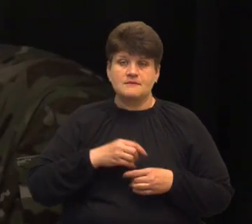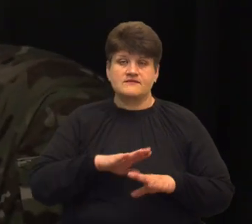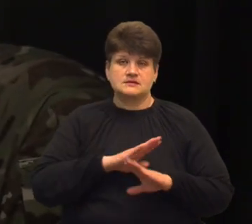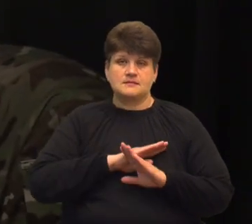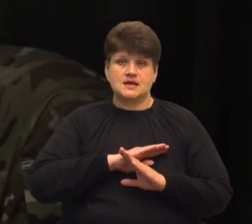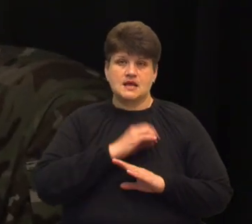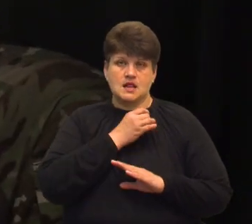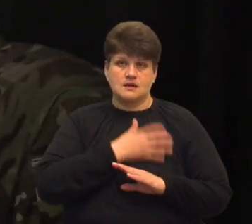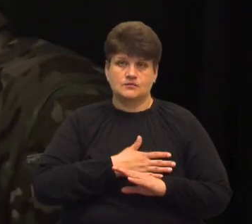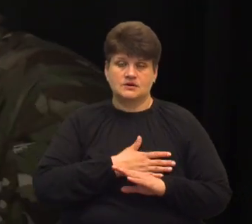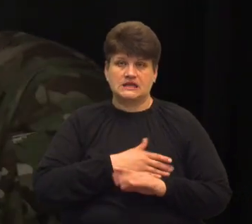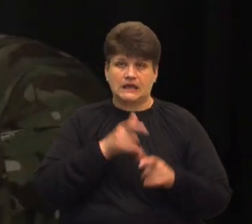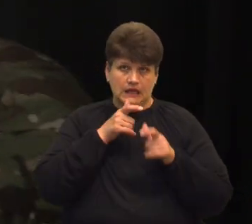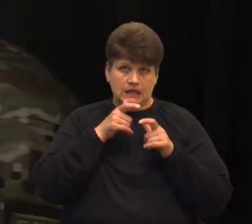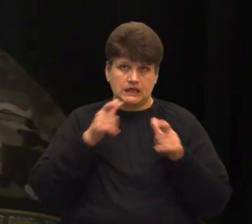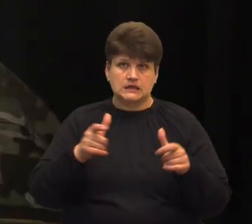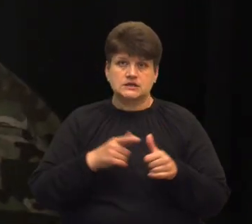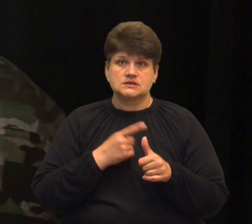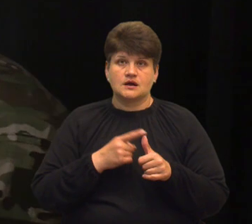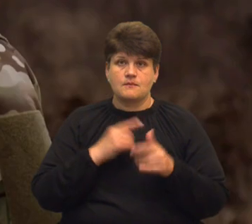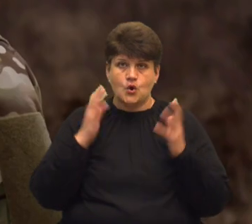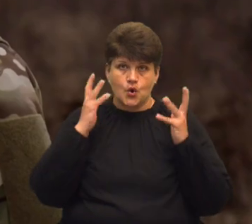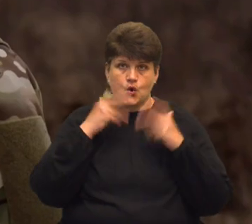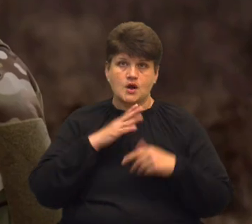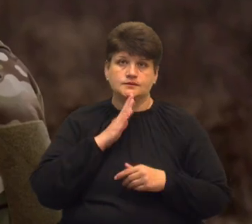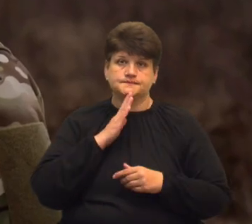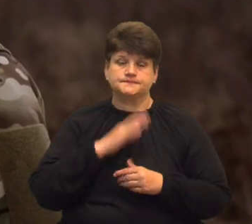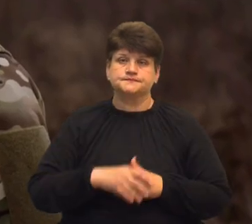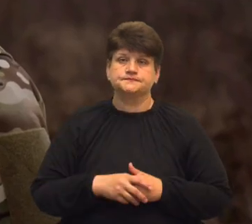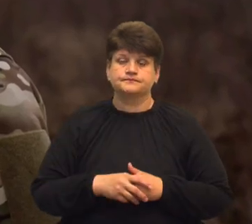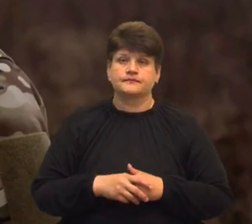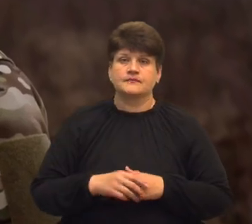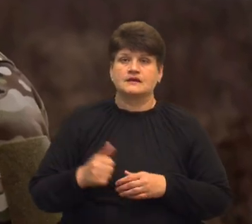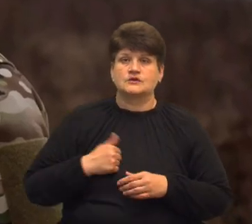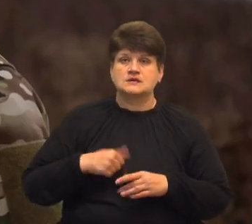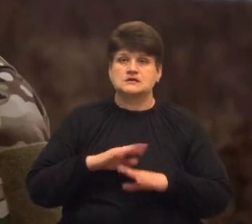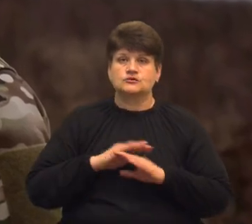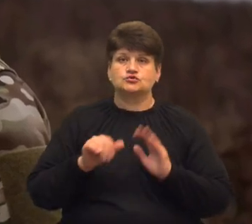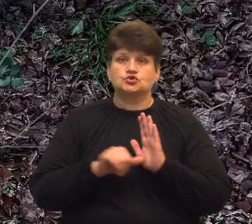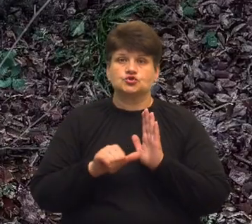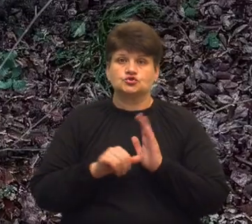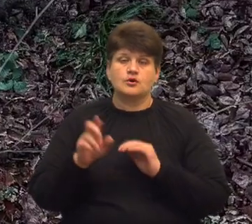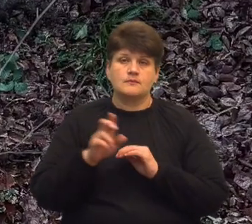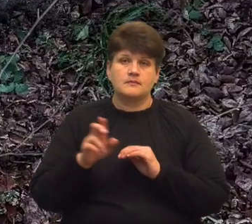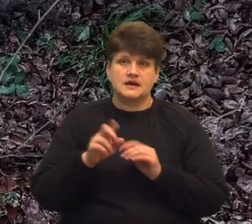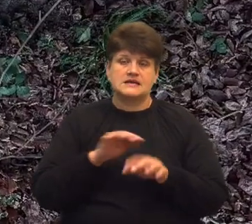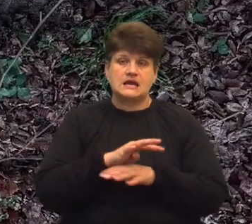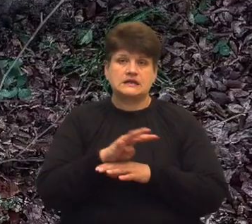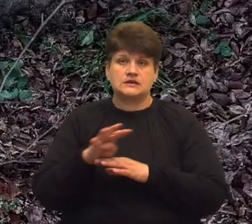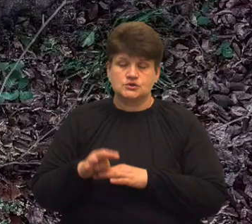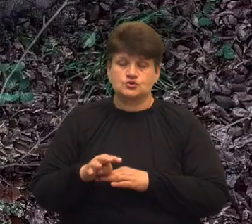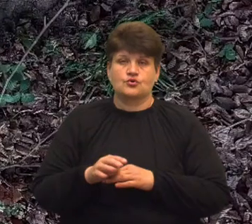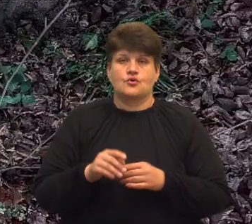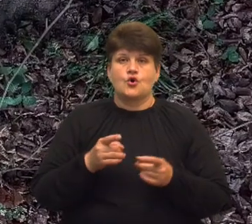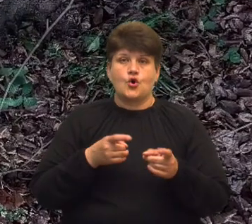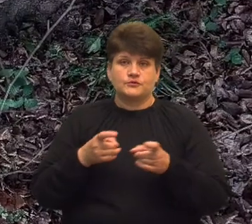Кричав ім'я хамної людини. Воїн загинув 6 березня внаслідок артилерійського обстрілу на Донеччині.